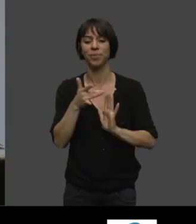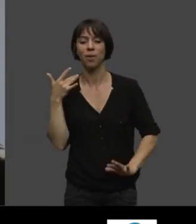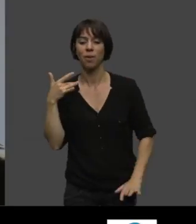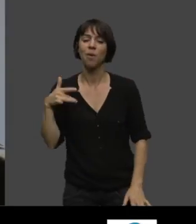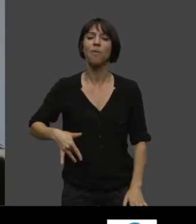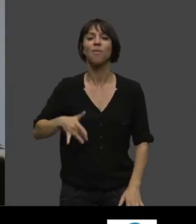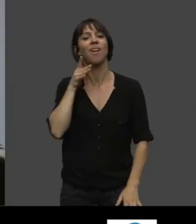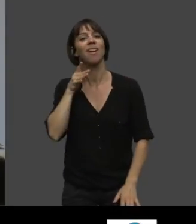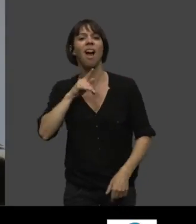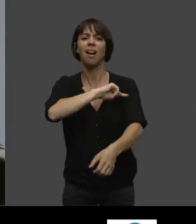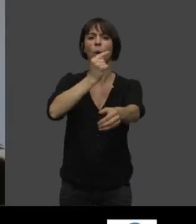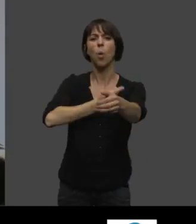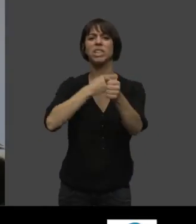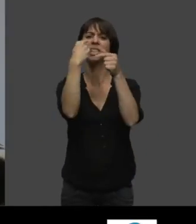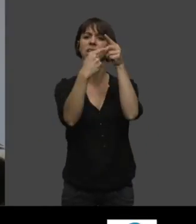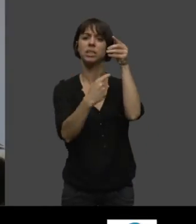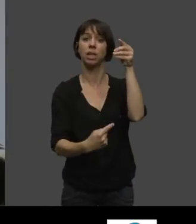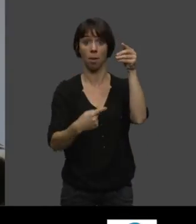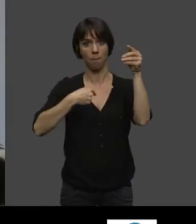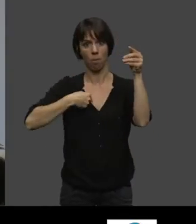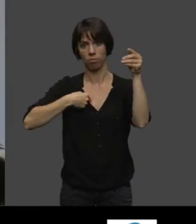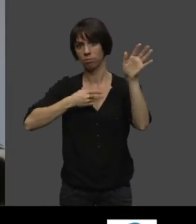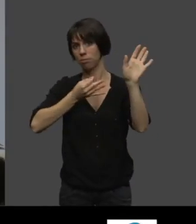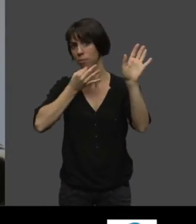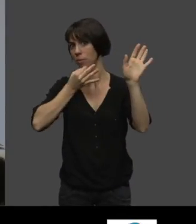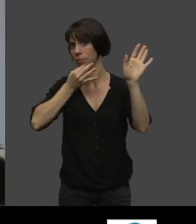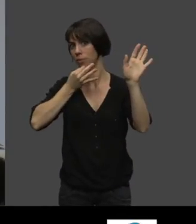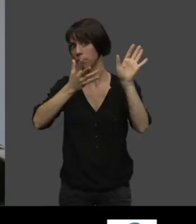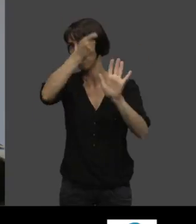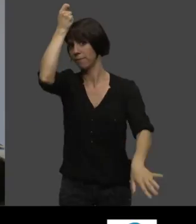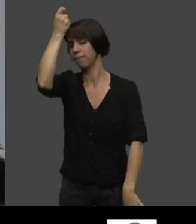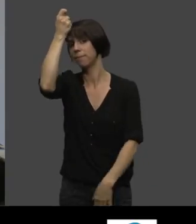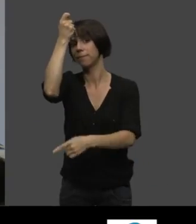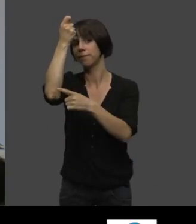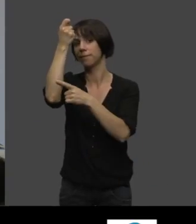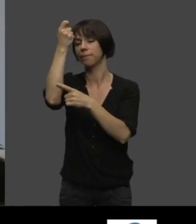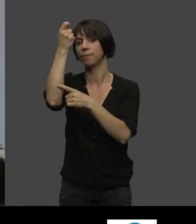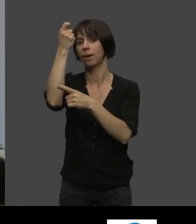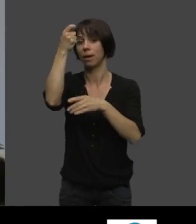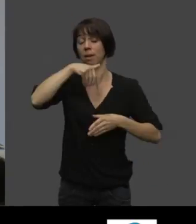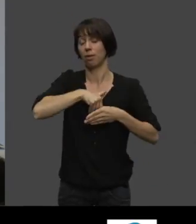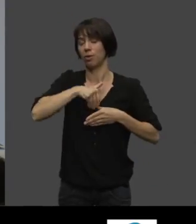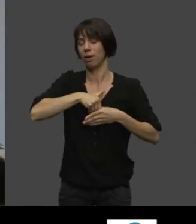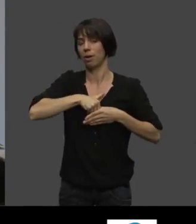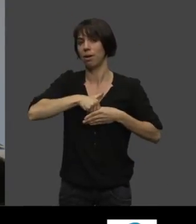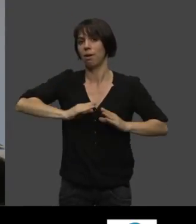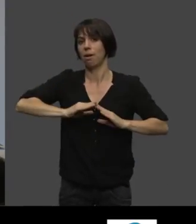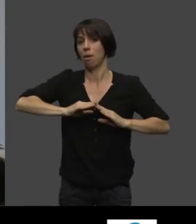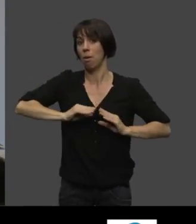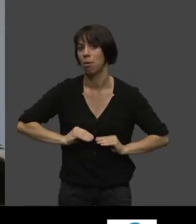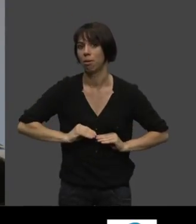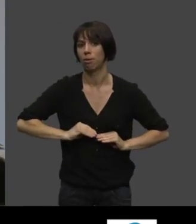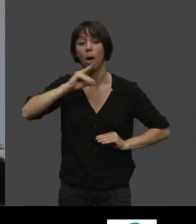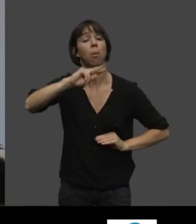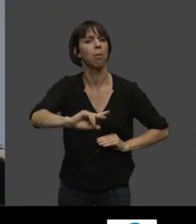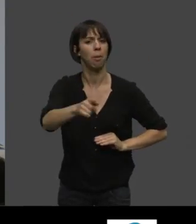Alors là, j'ai sauté à pieds joints sur l'occasion et j'ai poussé un ouvre de soulagement, mais qu'ils n pas entendu,